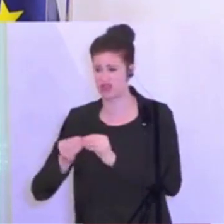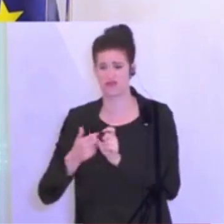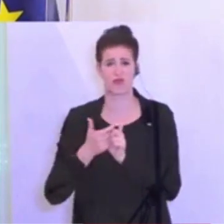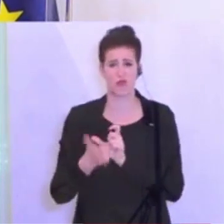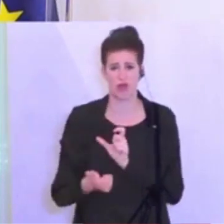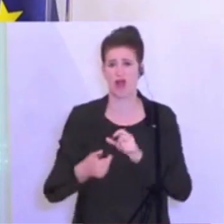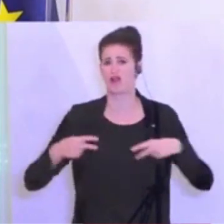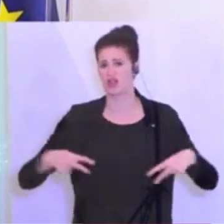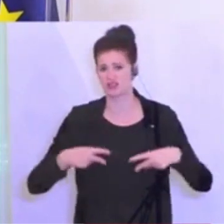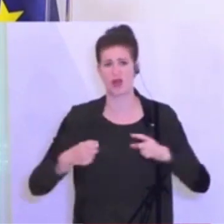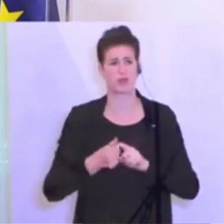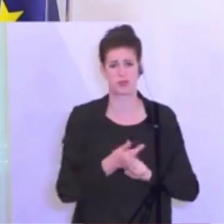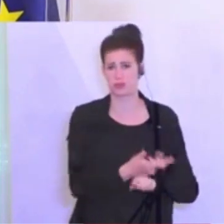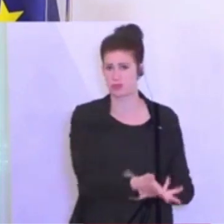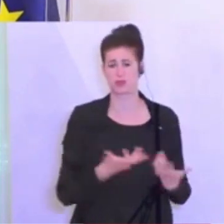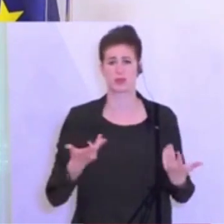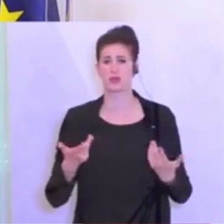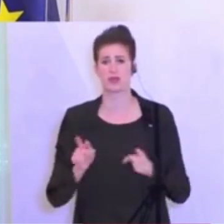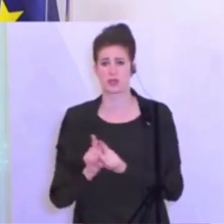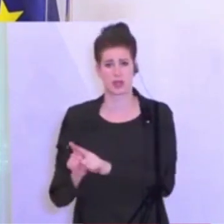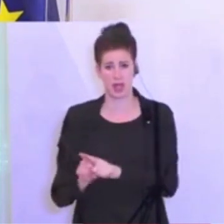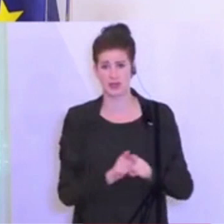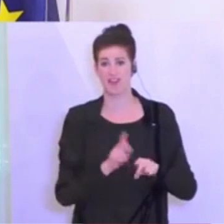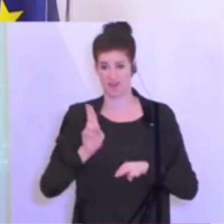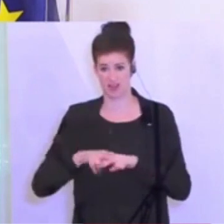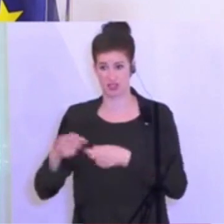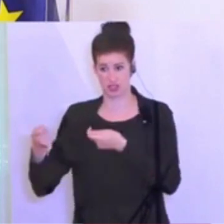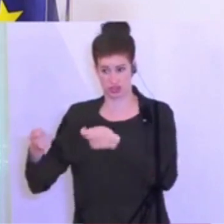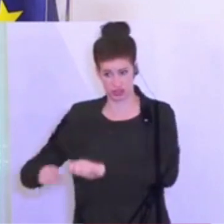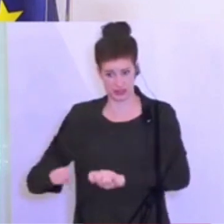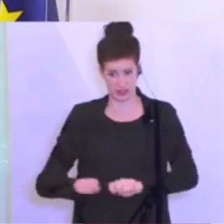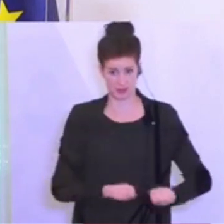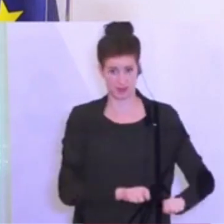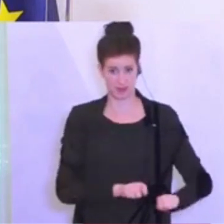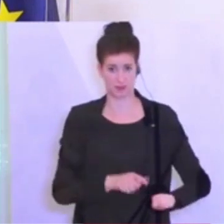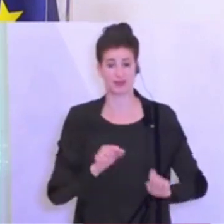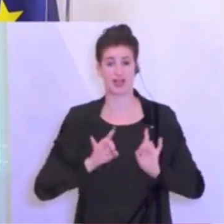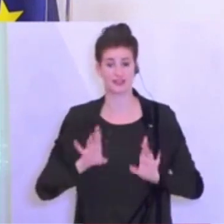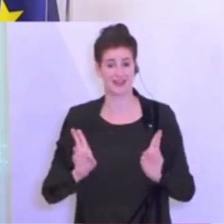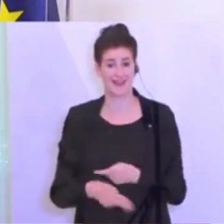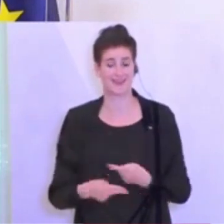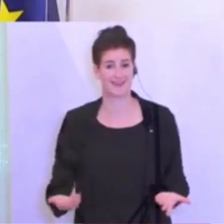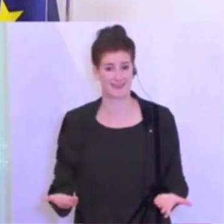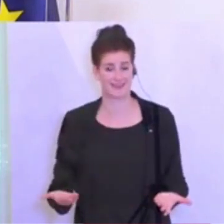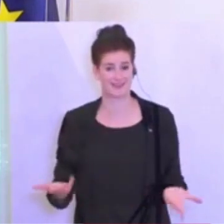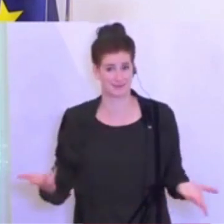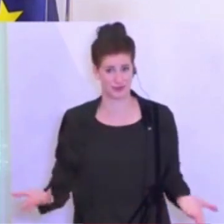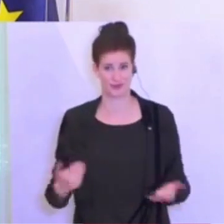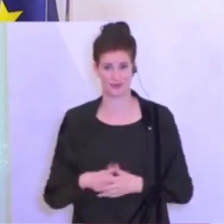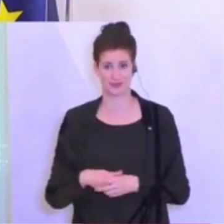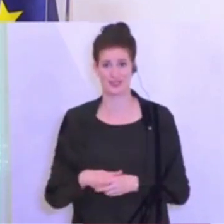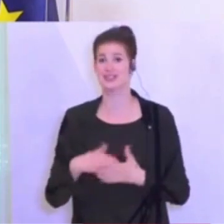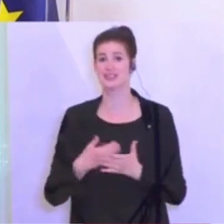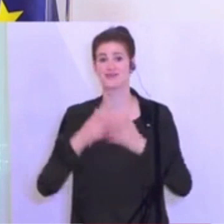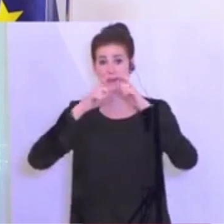Geschäfte, Restaurants und Schulen geschlossen halten, dann ist die Gefahr, dass sie sich dort anstecken, bei null. Und ähnlich verhält es